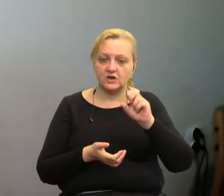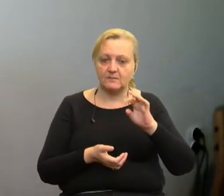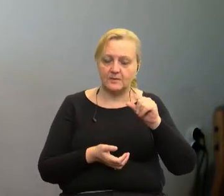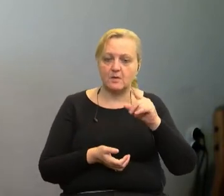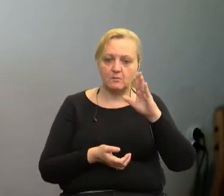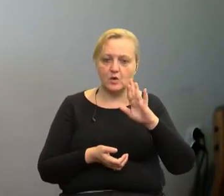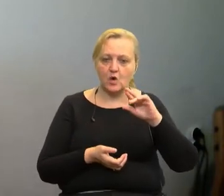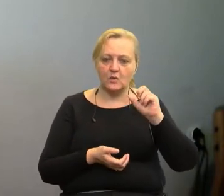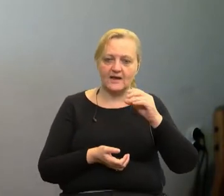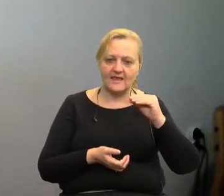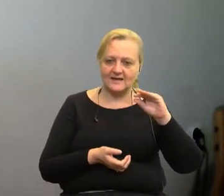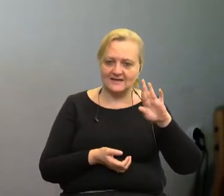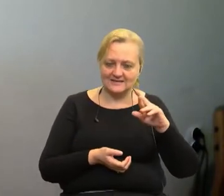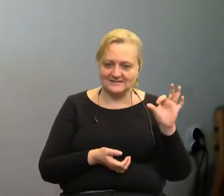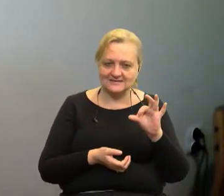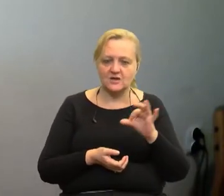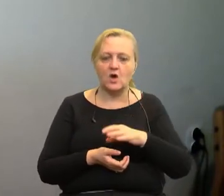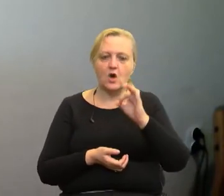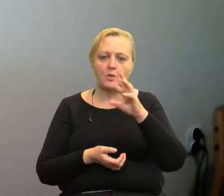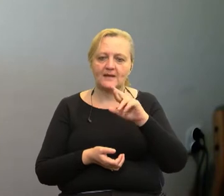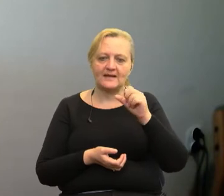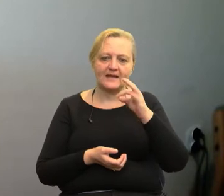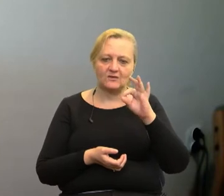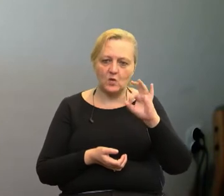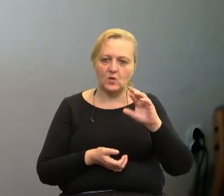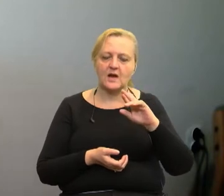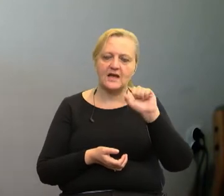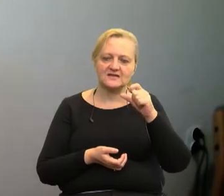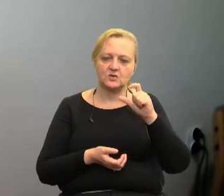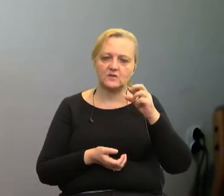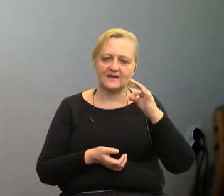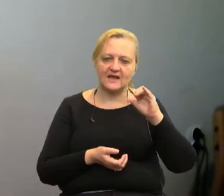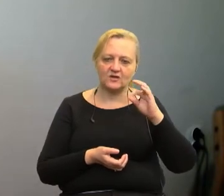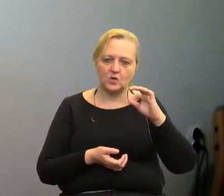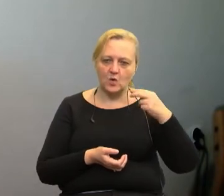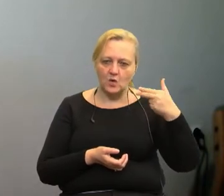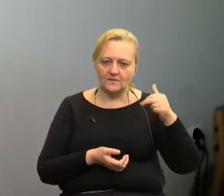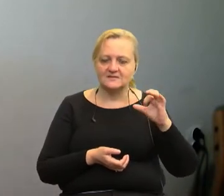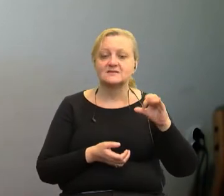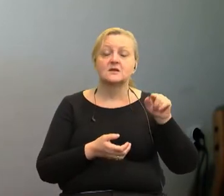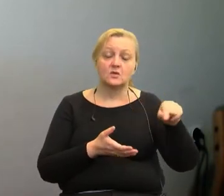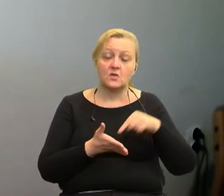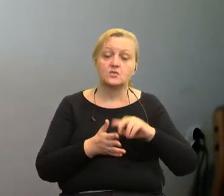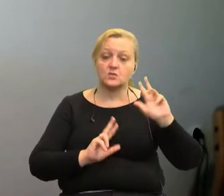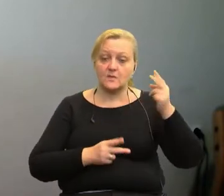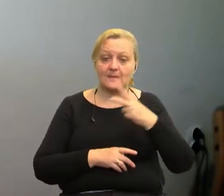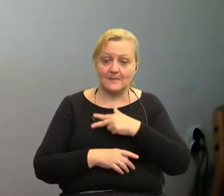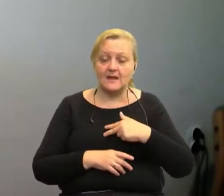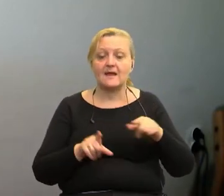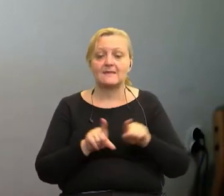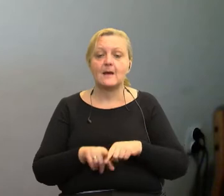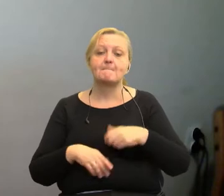Operators Association z Danii. Również poszerzyliśmy o Port Hel.